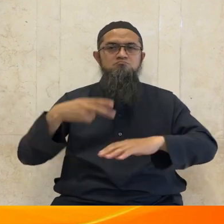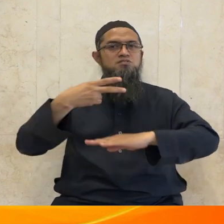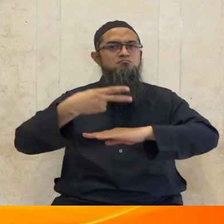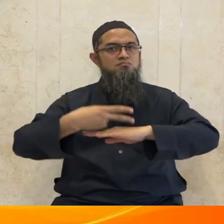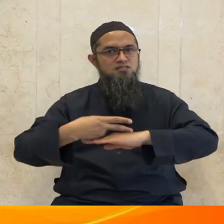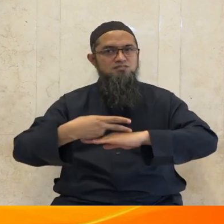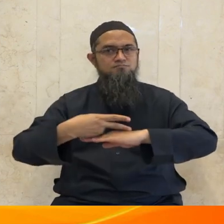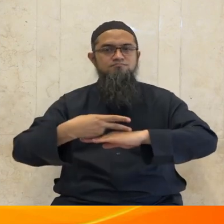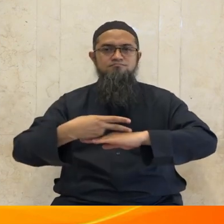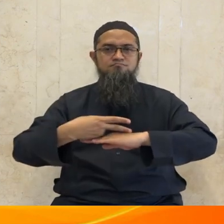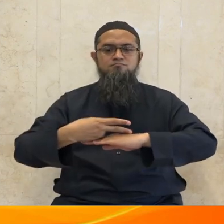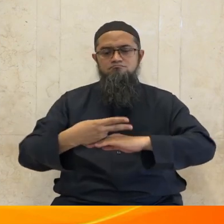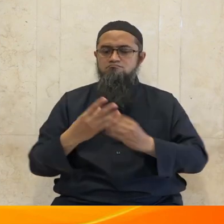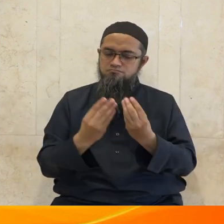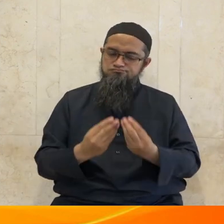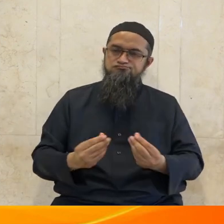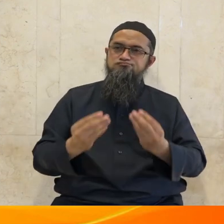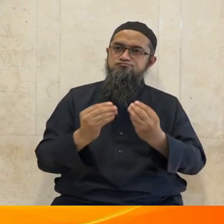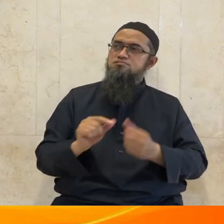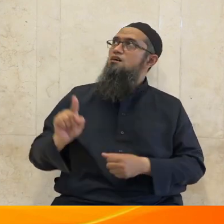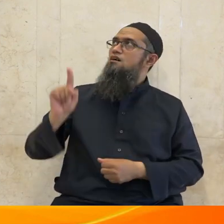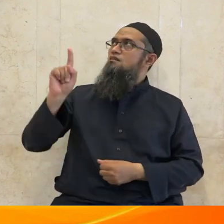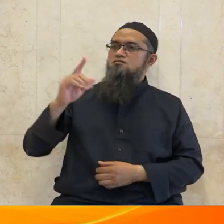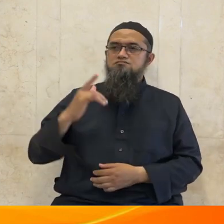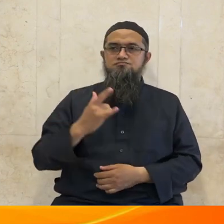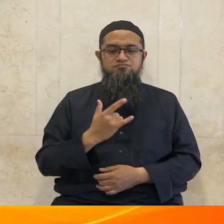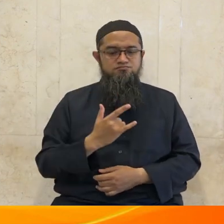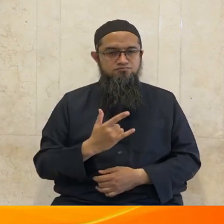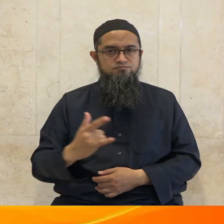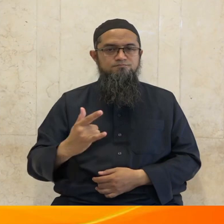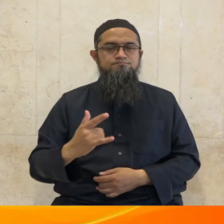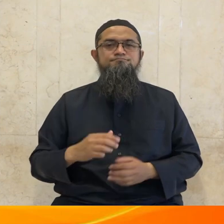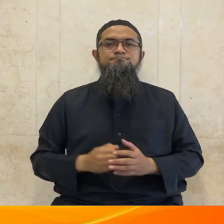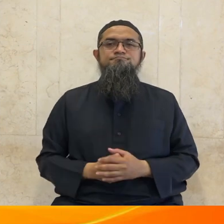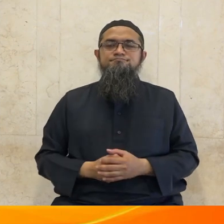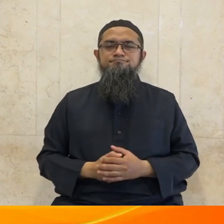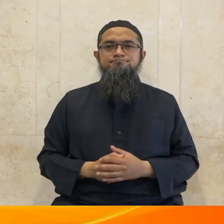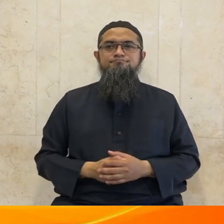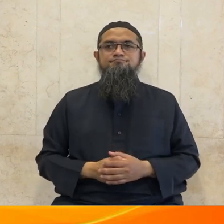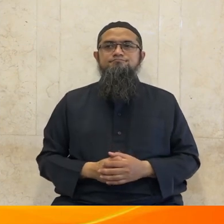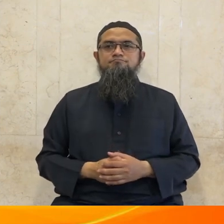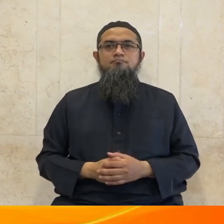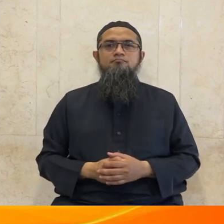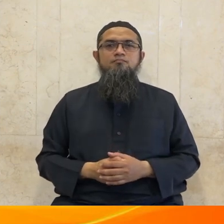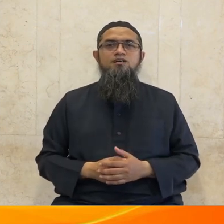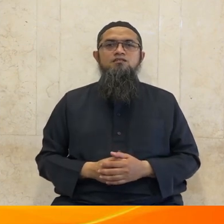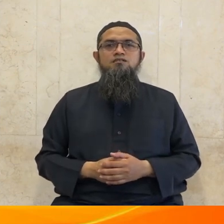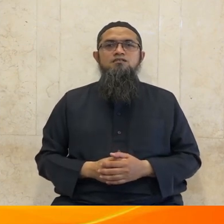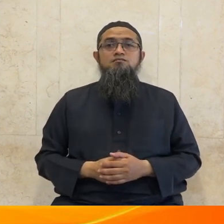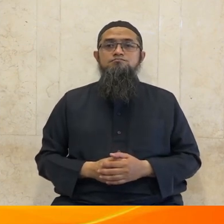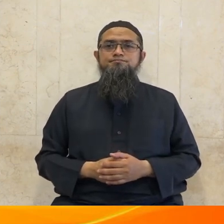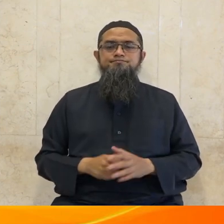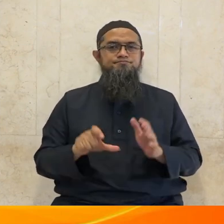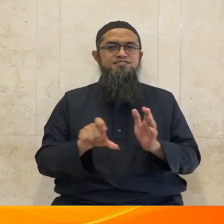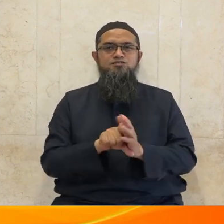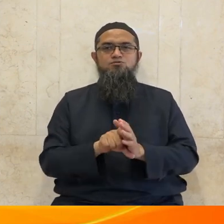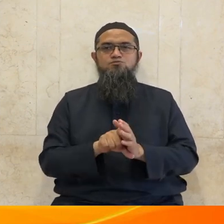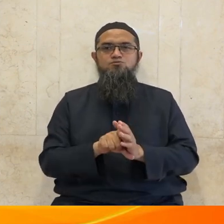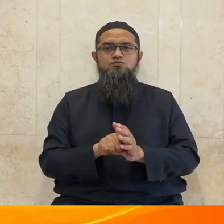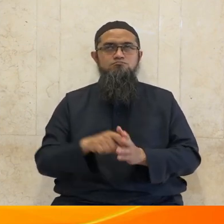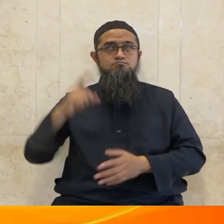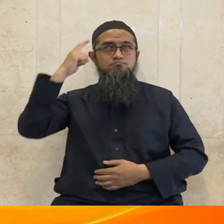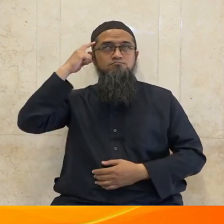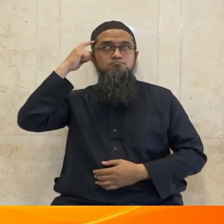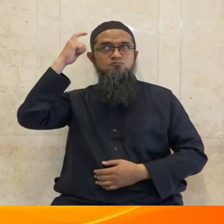dan bumi dalam hal ini keterpaduan olah pikir dan fikirnya seseorang akan menjadikannya mampu